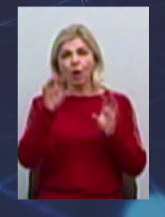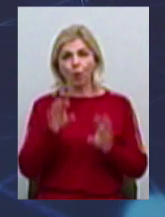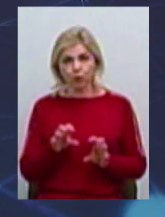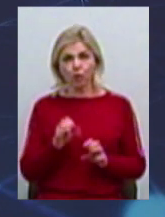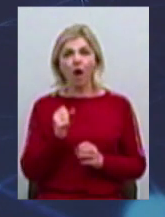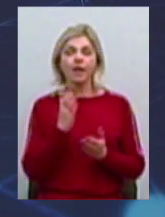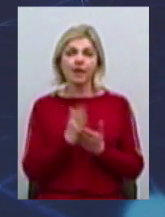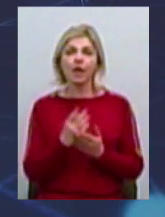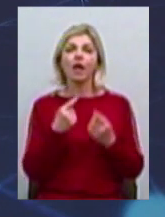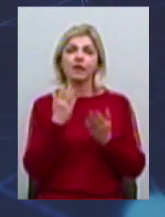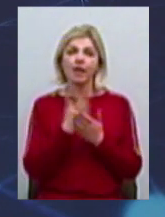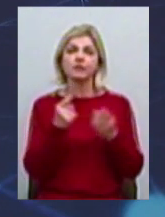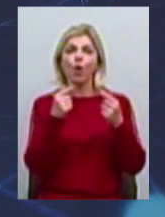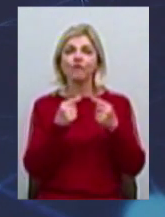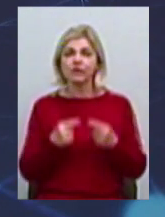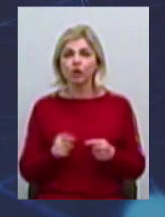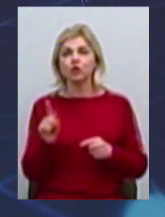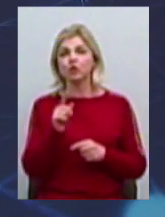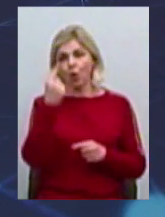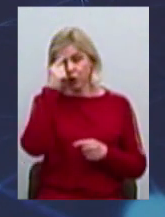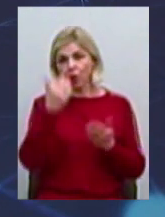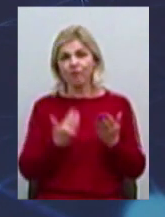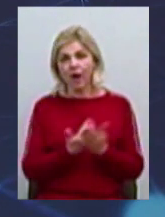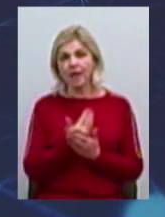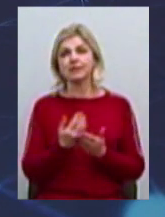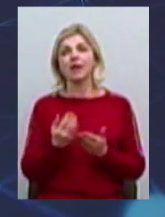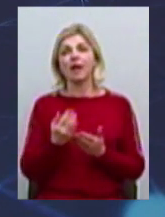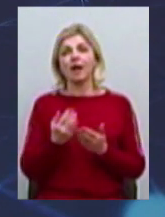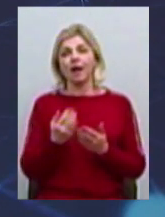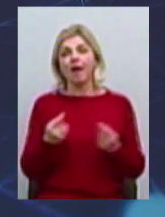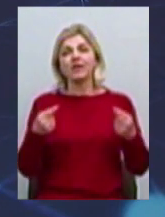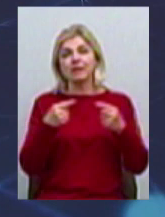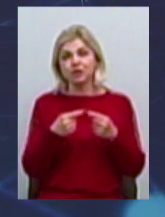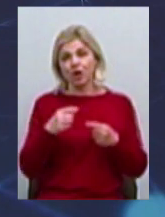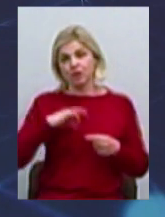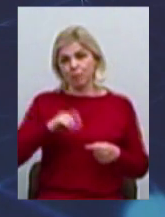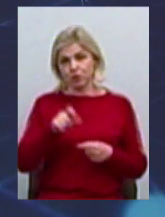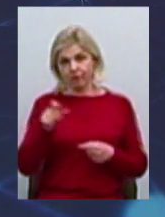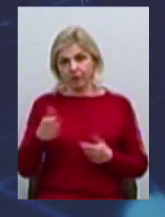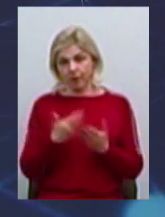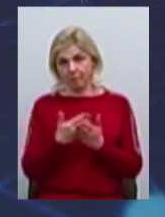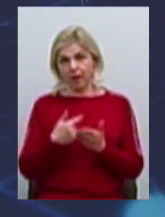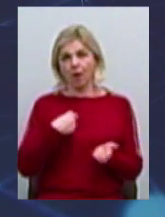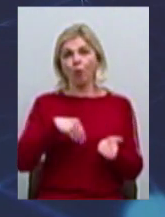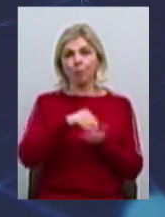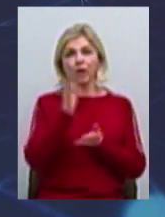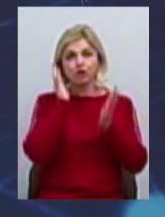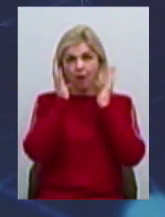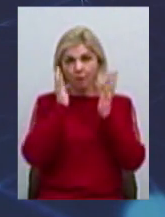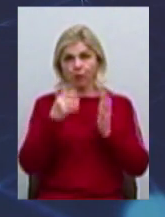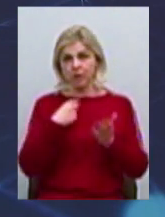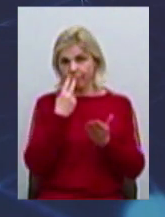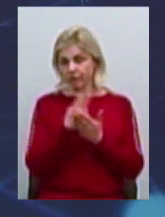ще є визначення таке, що інновацію визначають споживачі. Тобто якщо я придбала шампунь, і я бачу, що мені не потрібно